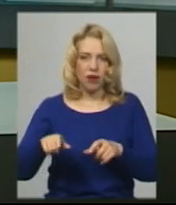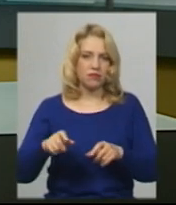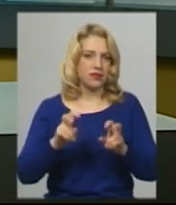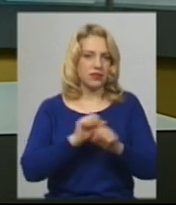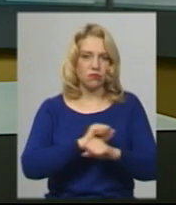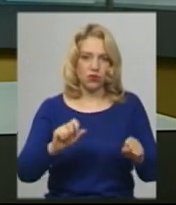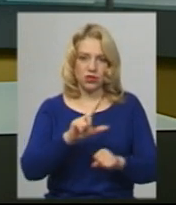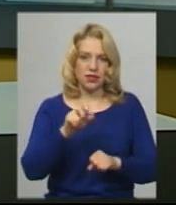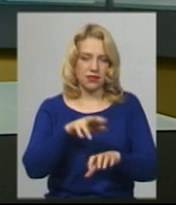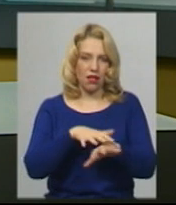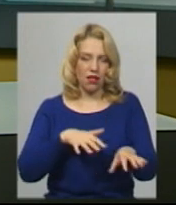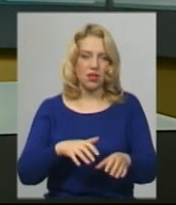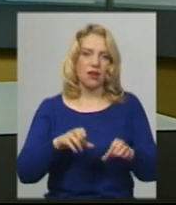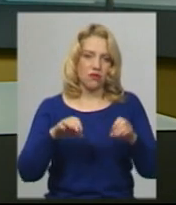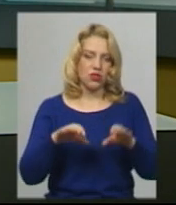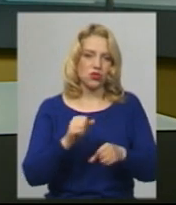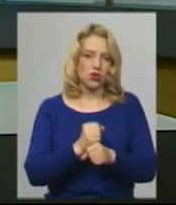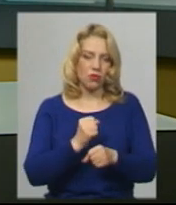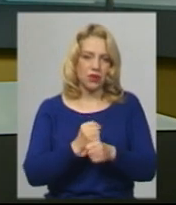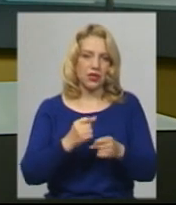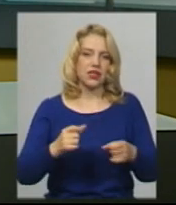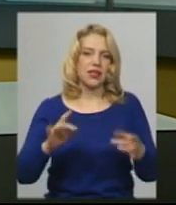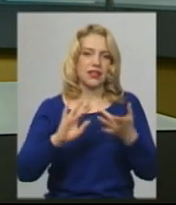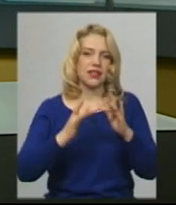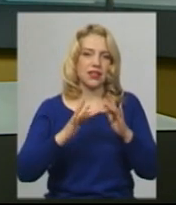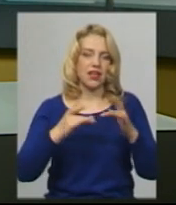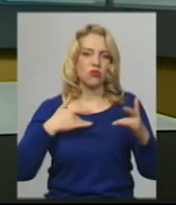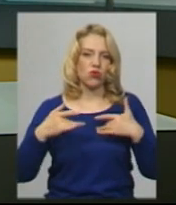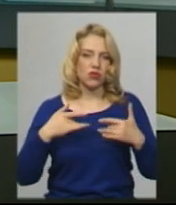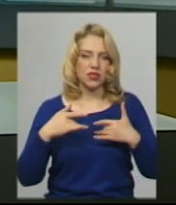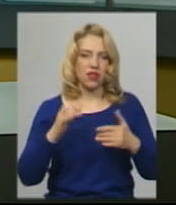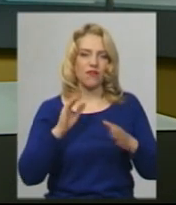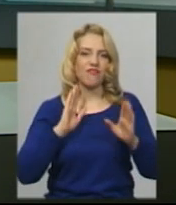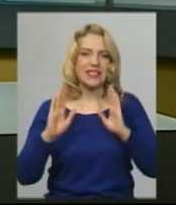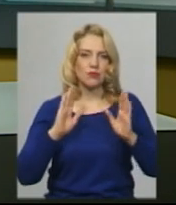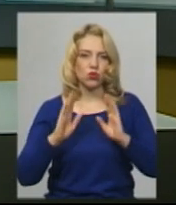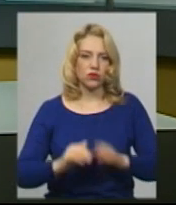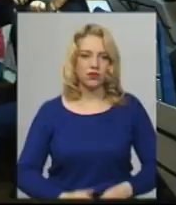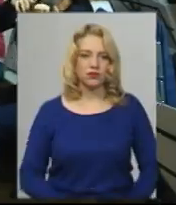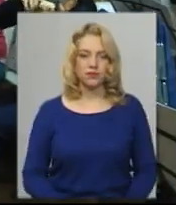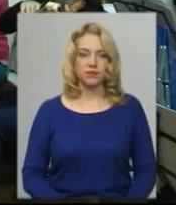зробити стрім-концерту у Фейсбук. Як готуються до концерту музиканти – далі у сюжеті.